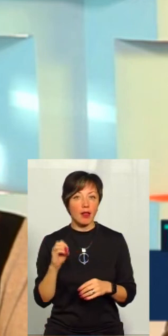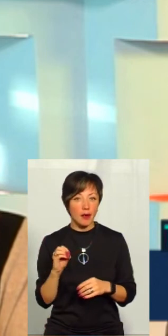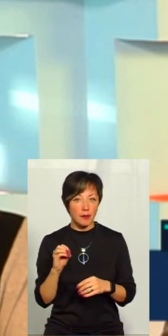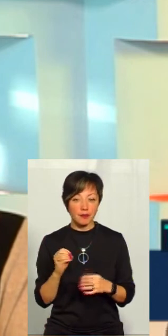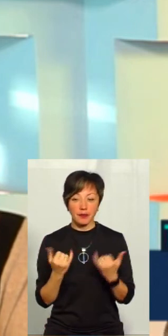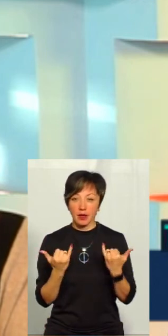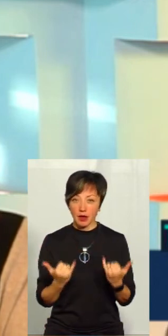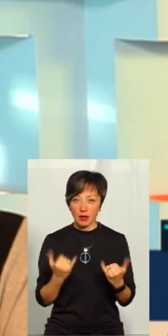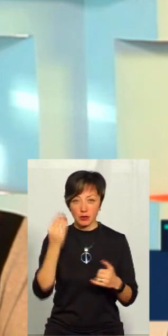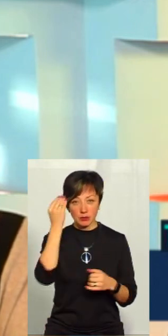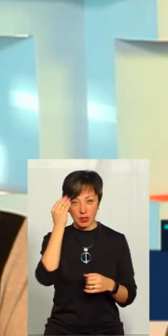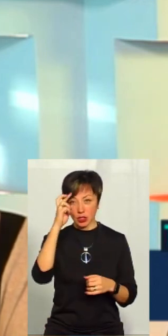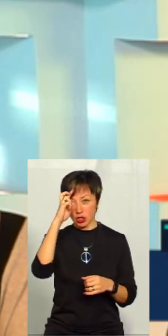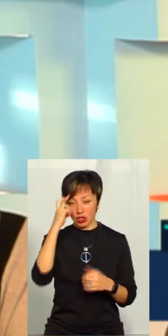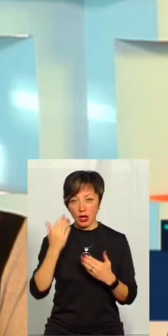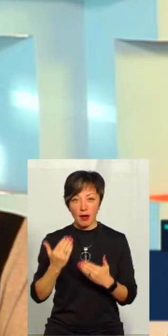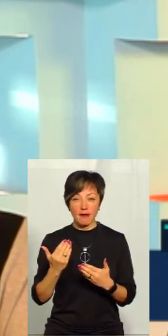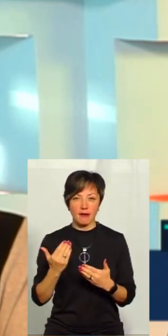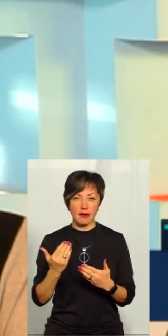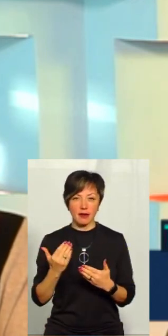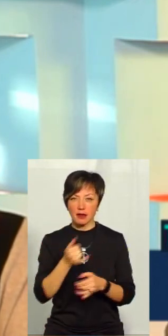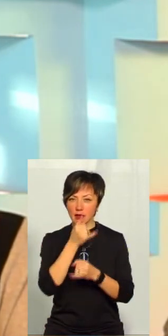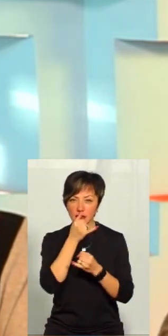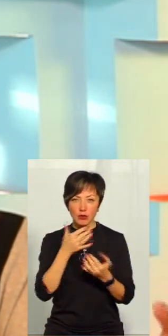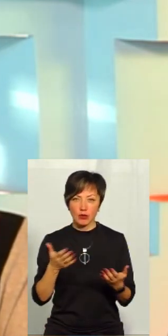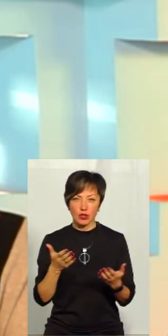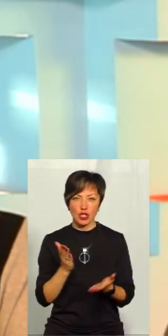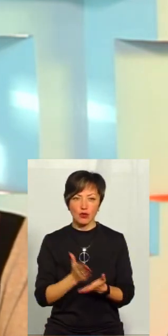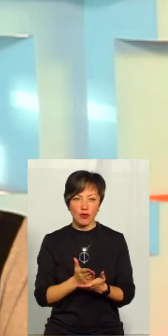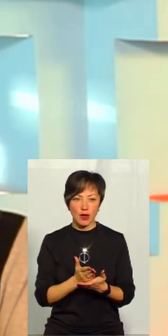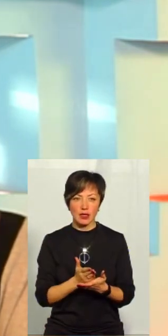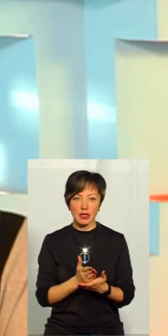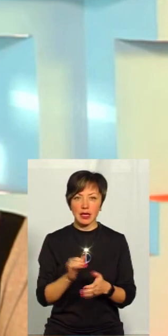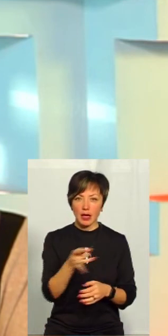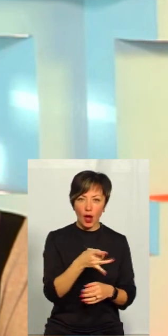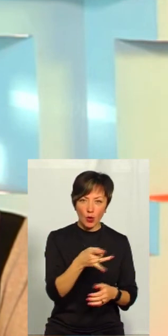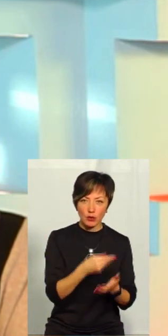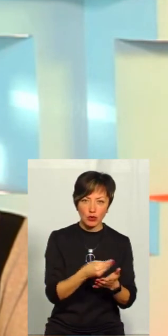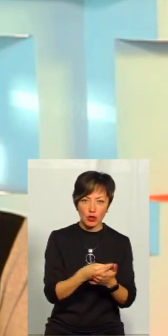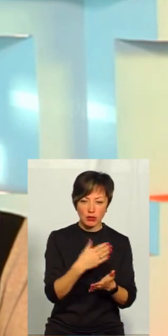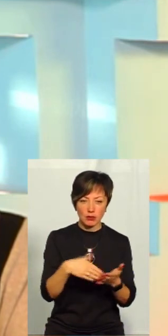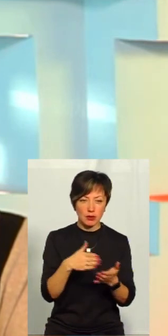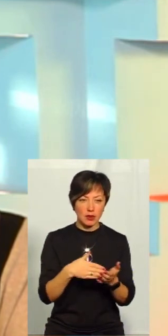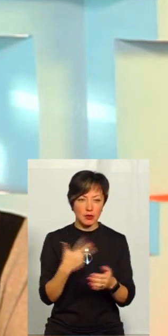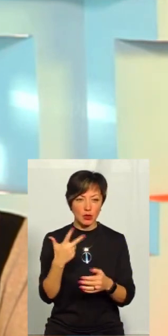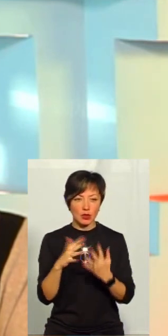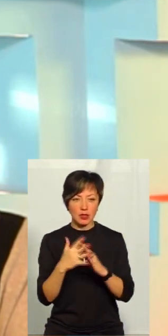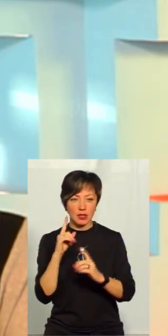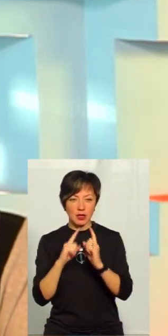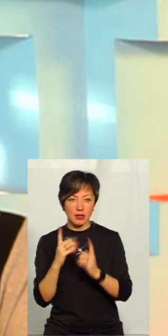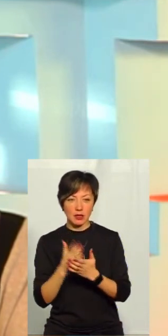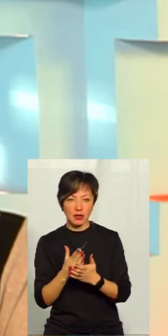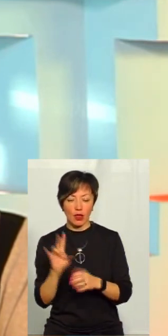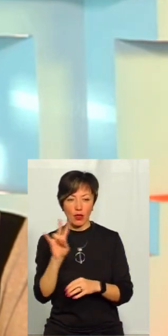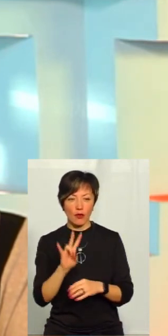наразі, з точки зору держави, не може існувати і районний бюджет, якого вже нема, він в трьох сільських радах